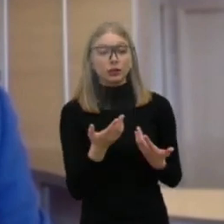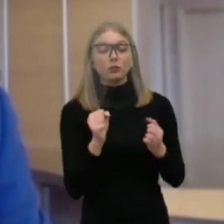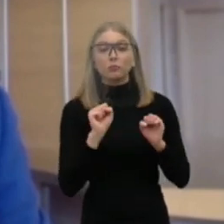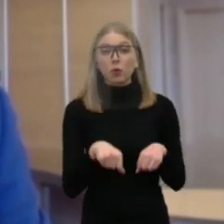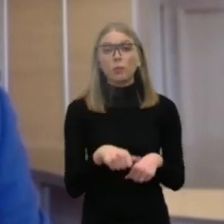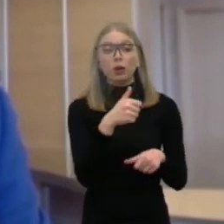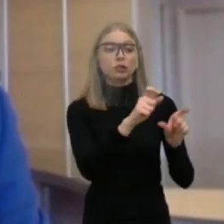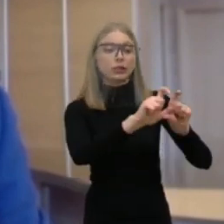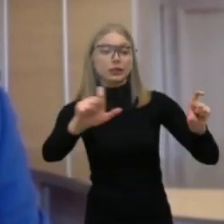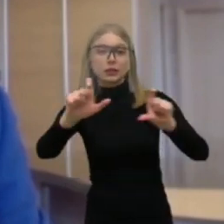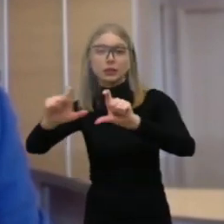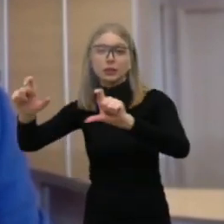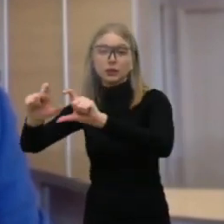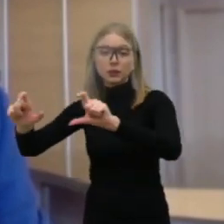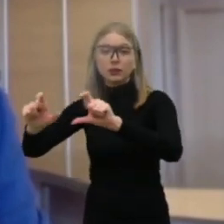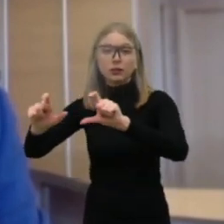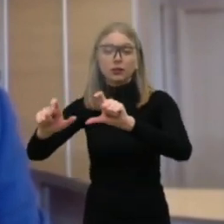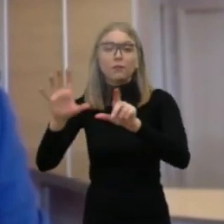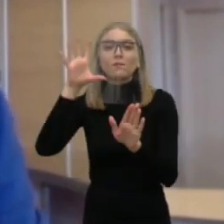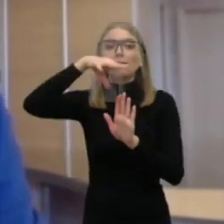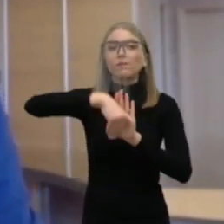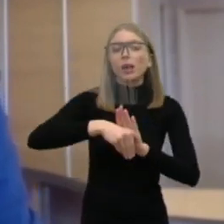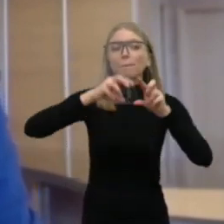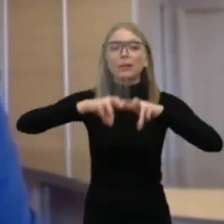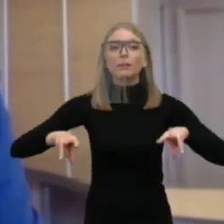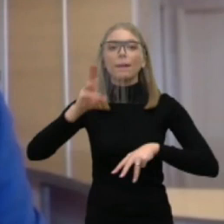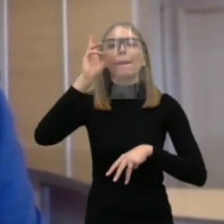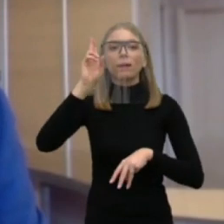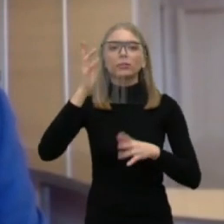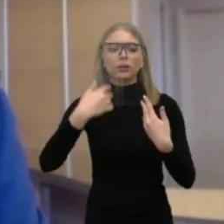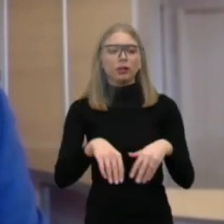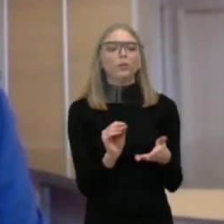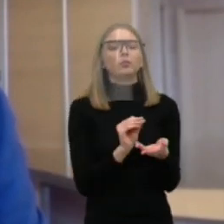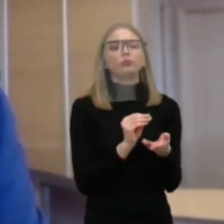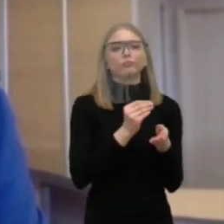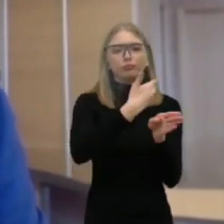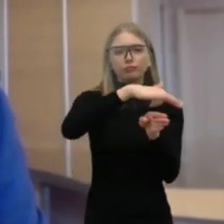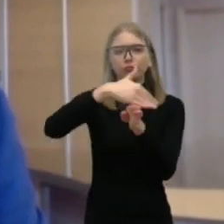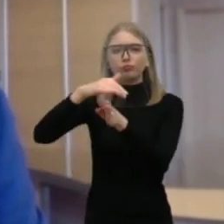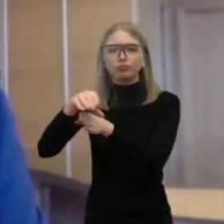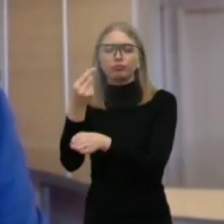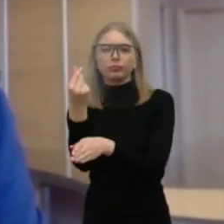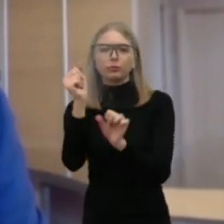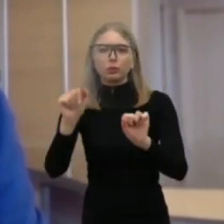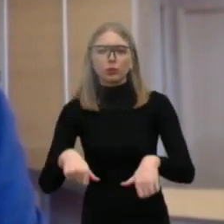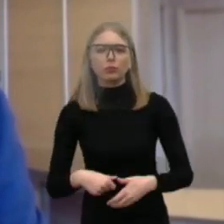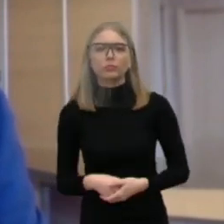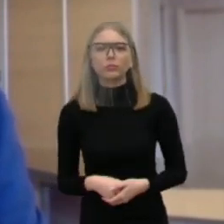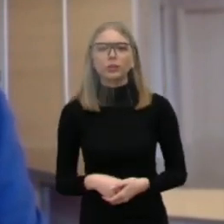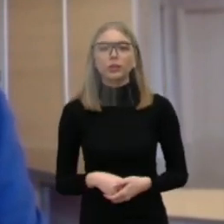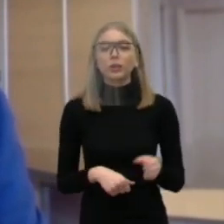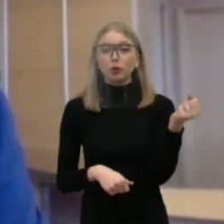pats departamentas yra beveik jau pilnai finansuojimas. Ir manau, kad tie du tikslai